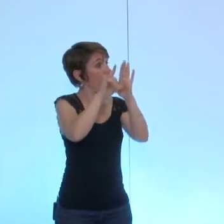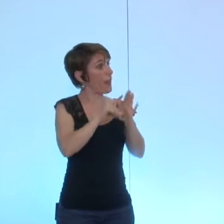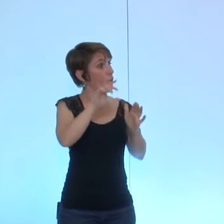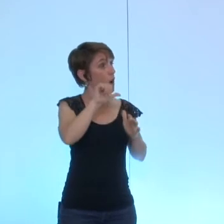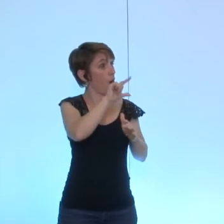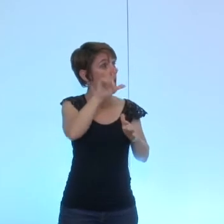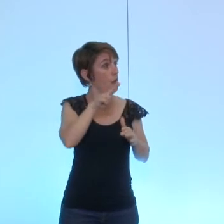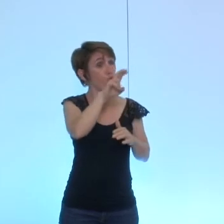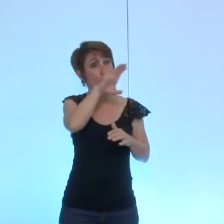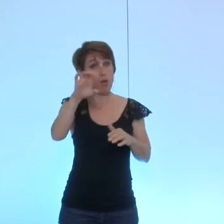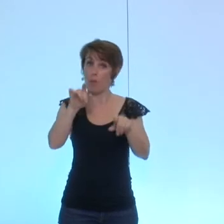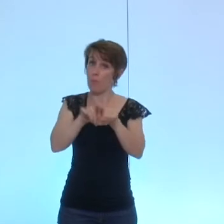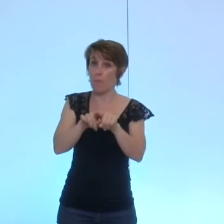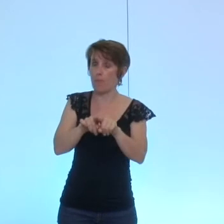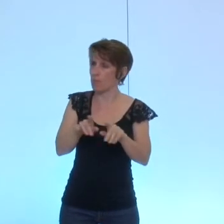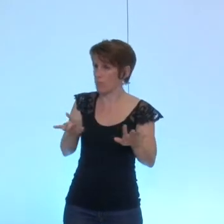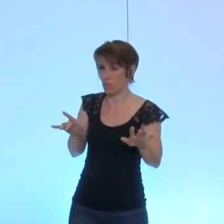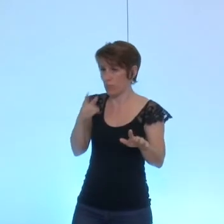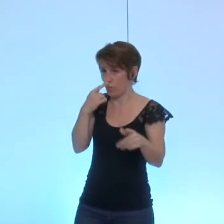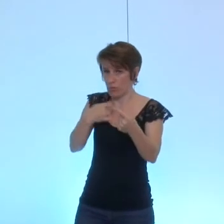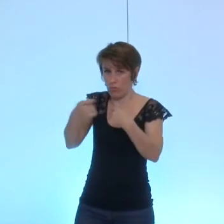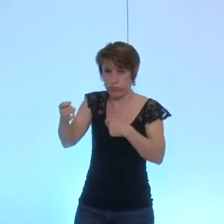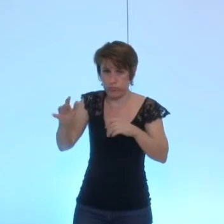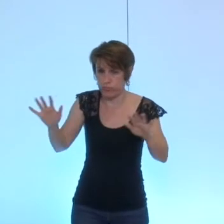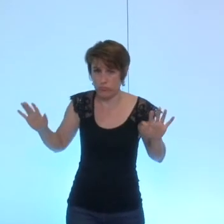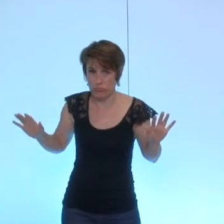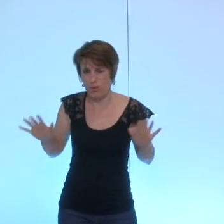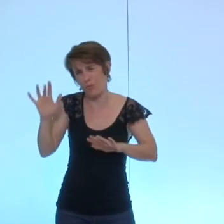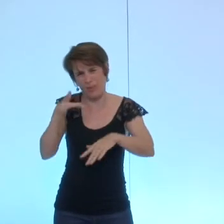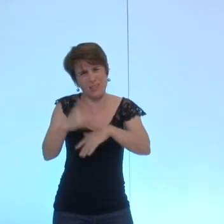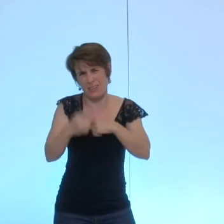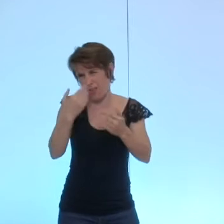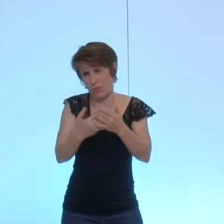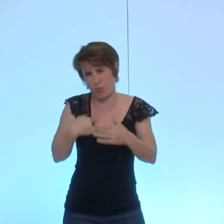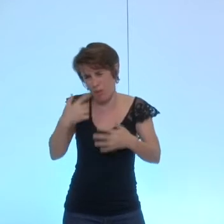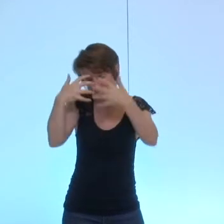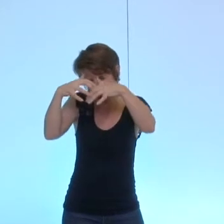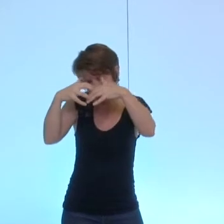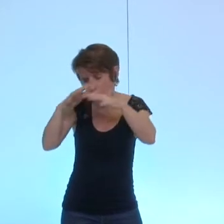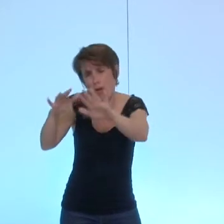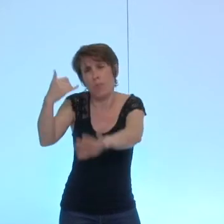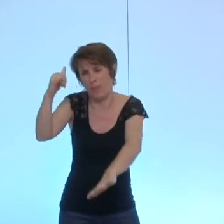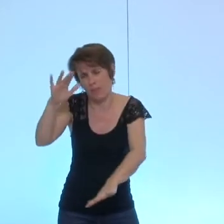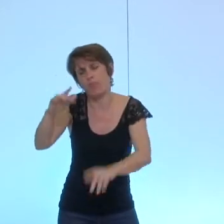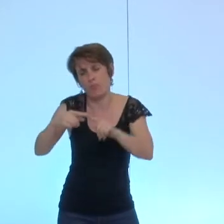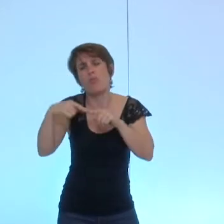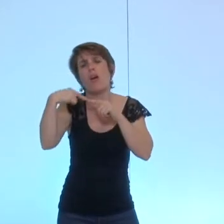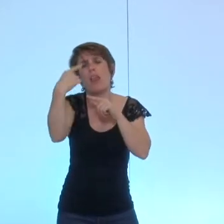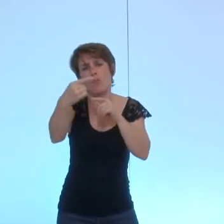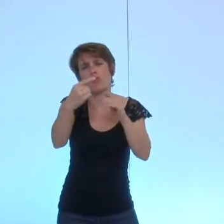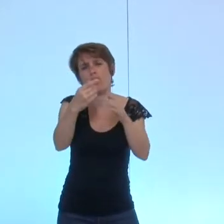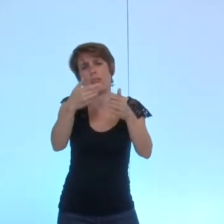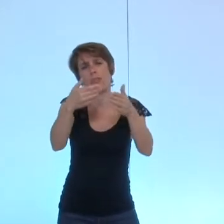je ne pas bien le lien mais sans doute qu'il est un poil tard mais je vais y réfléchir pendant que la prochaine délibération sera